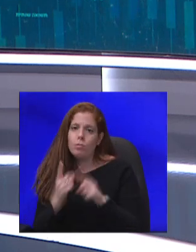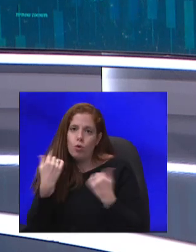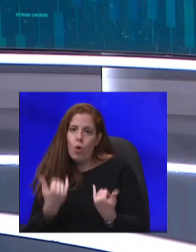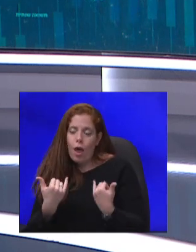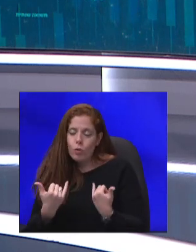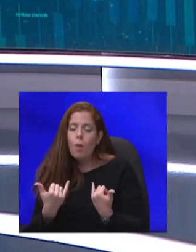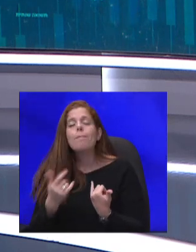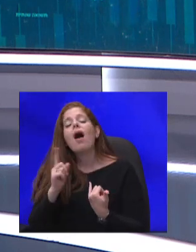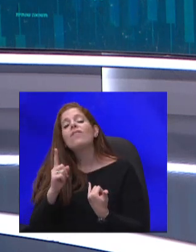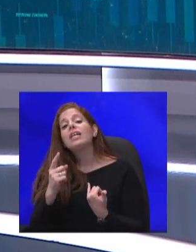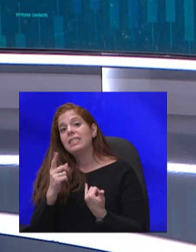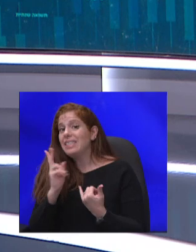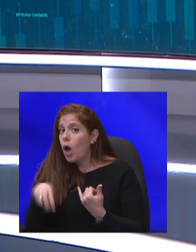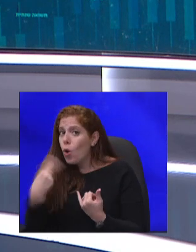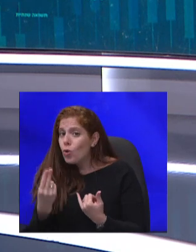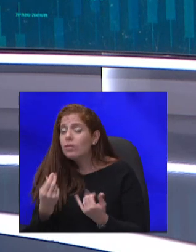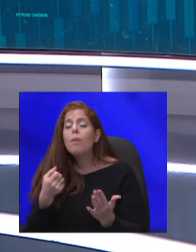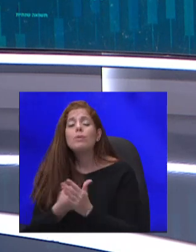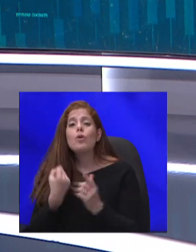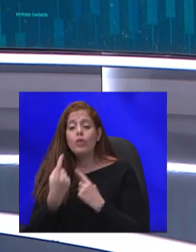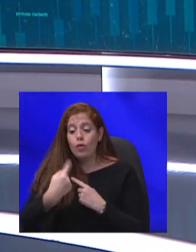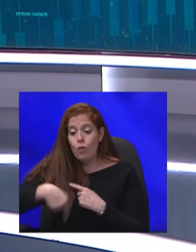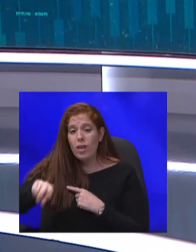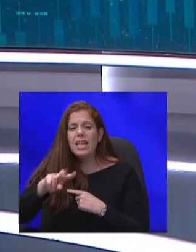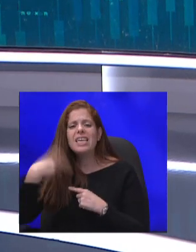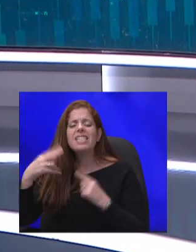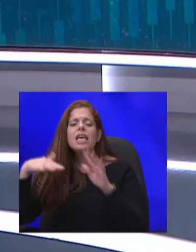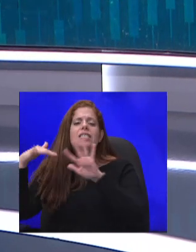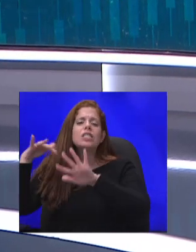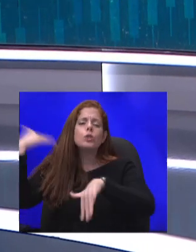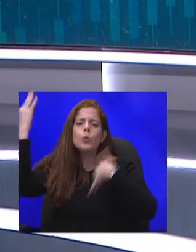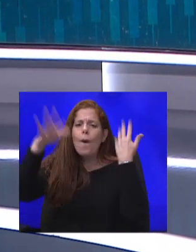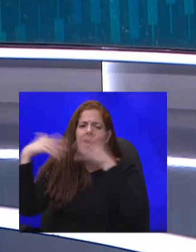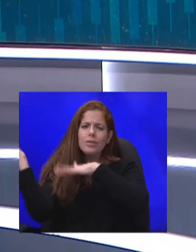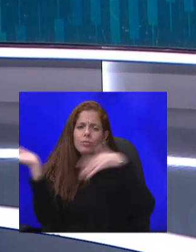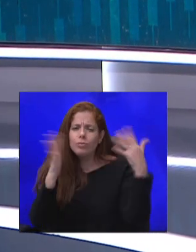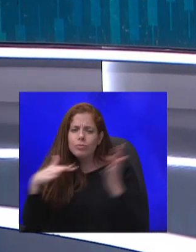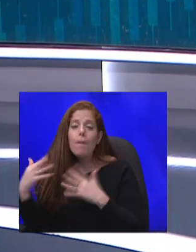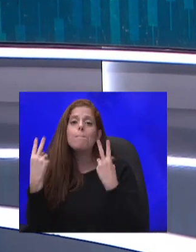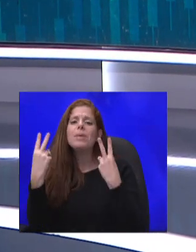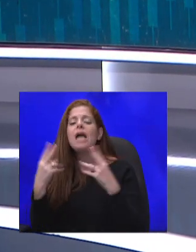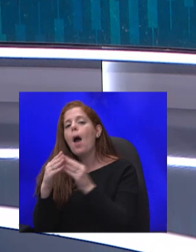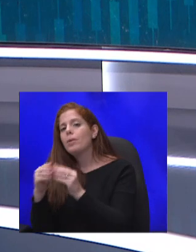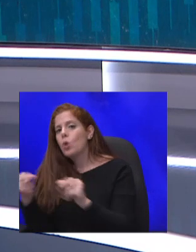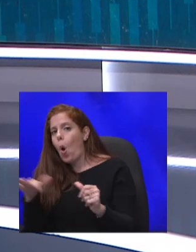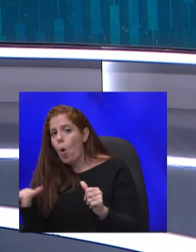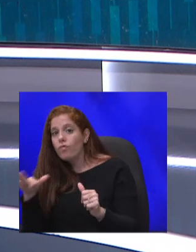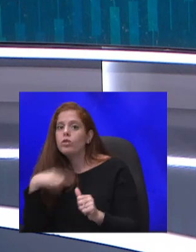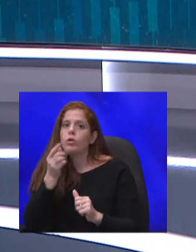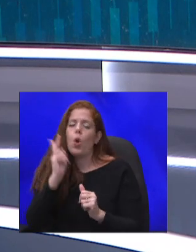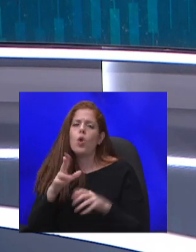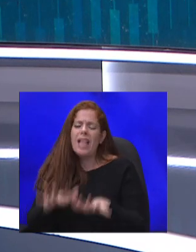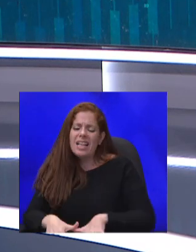להיות. בסוף השבוע זה יהיה סוער, בעיקר באזור החוף. ואתם יודעים מה זה אומר? זה אומר שעלולות להיות הצפות כבדות בערים הגדולות.